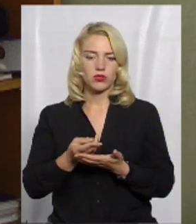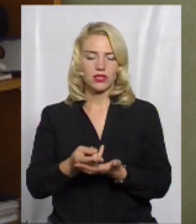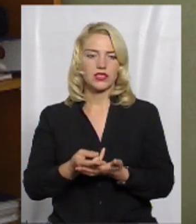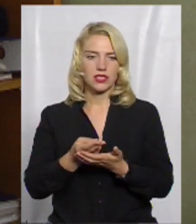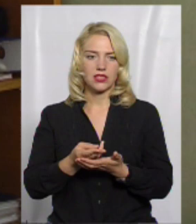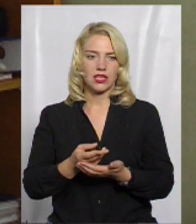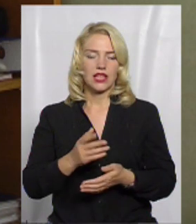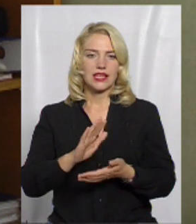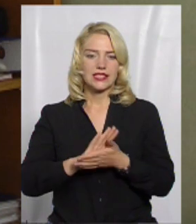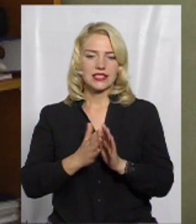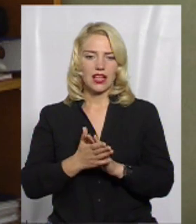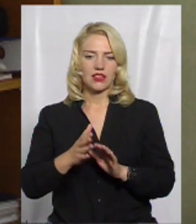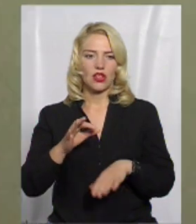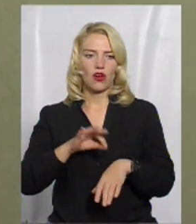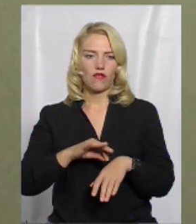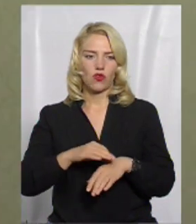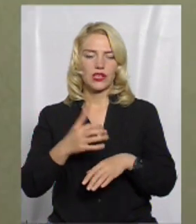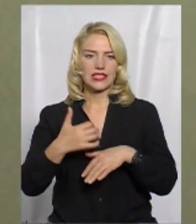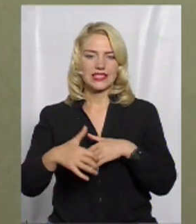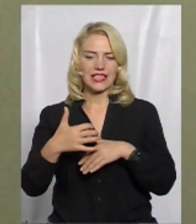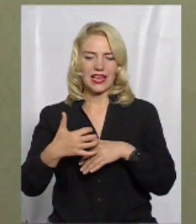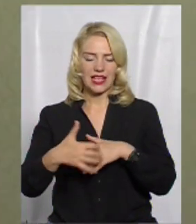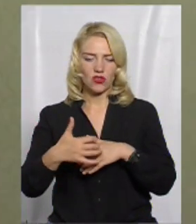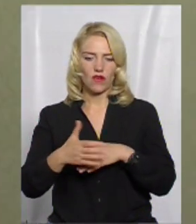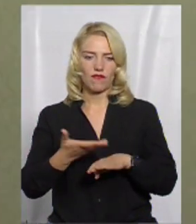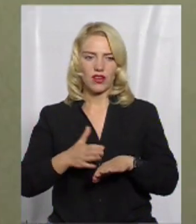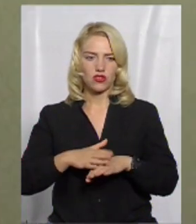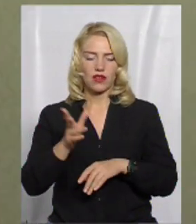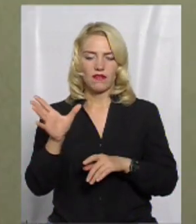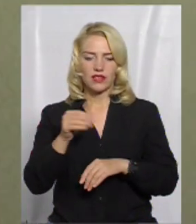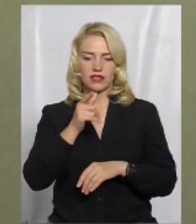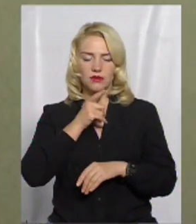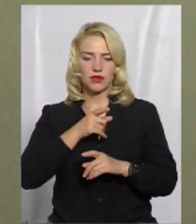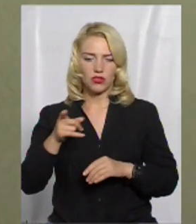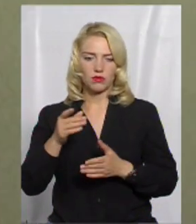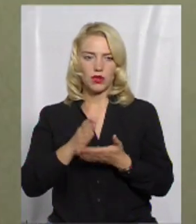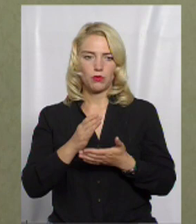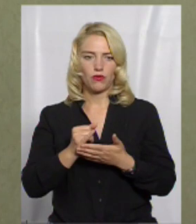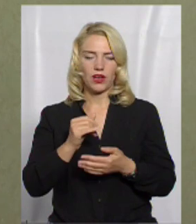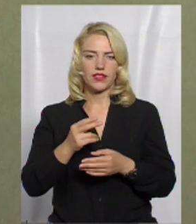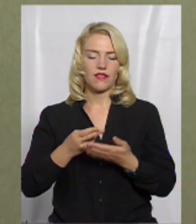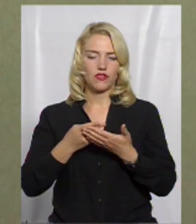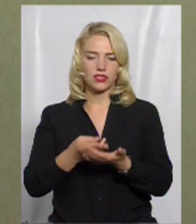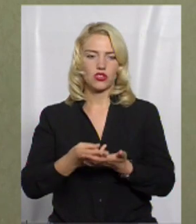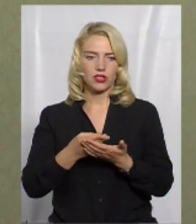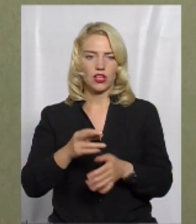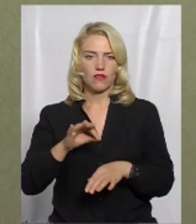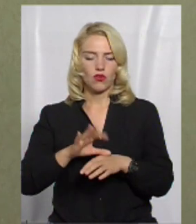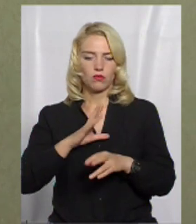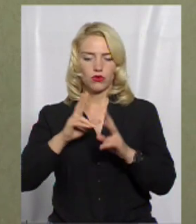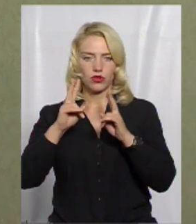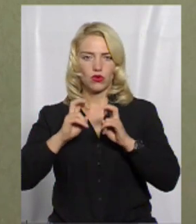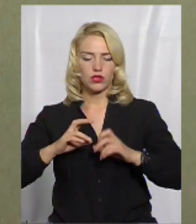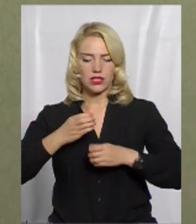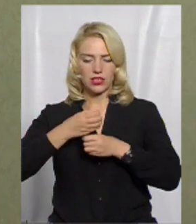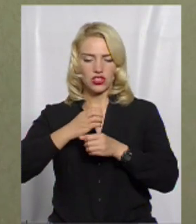хворої середньої важкості. Весь період перебування в інфекційному стаціонарі хворі проводили дослідження